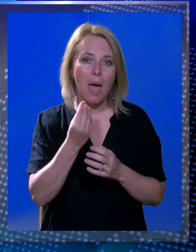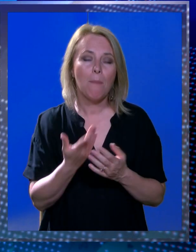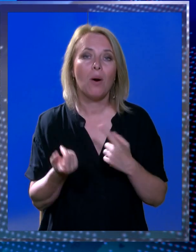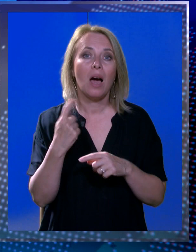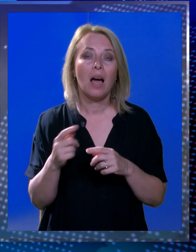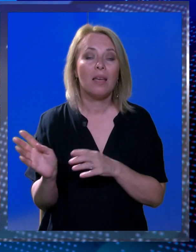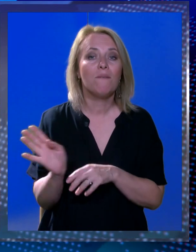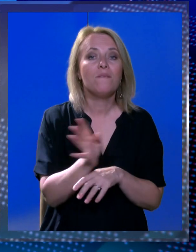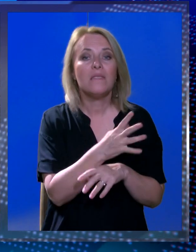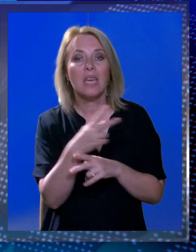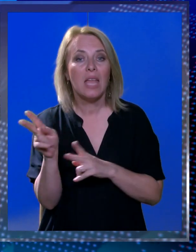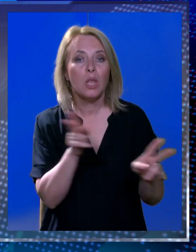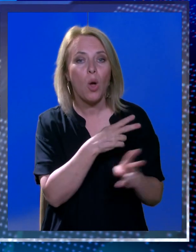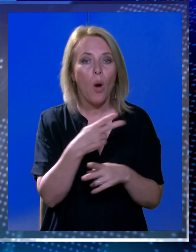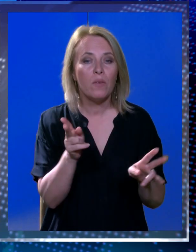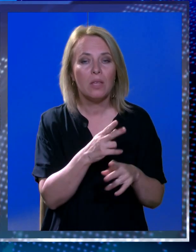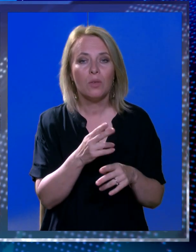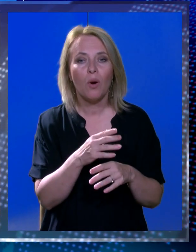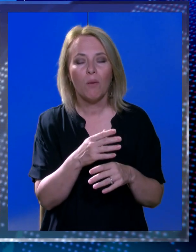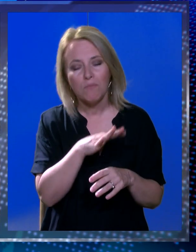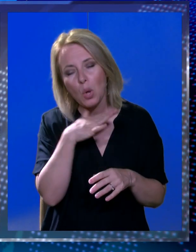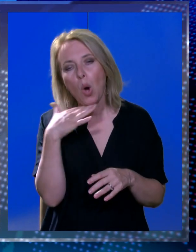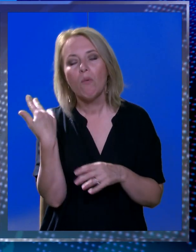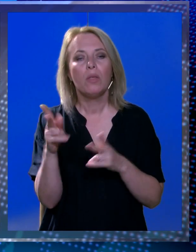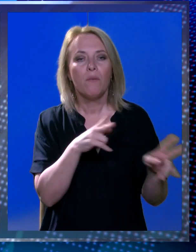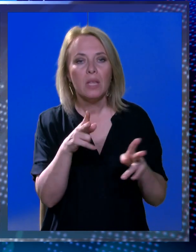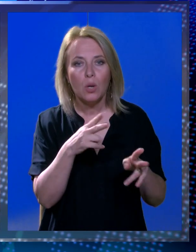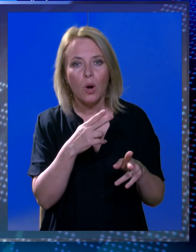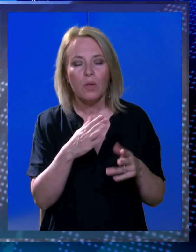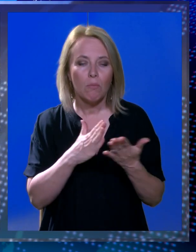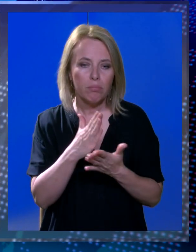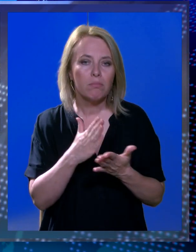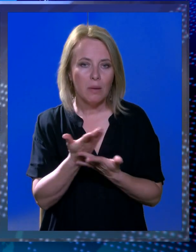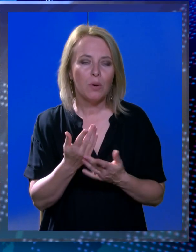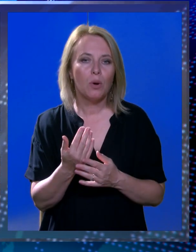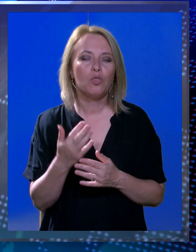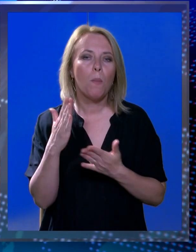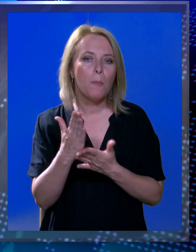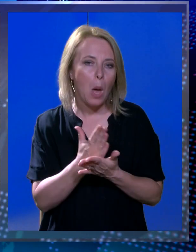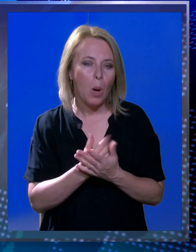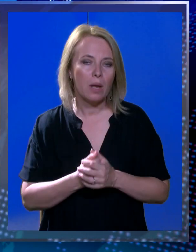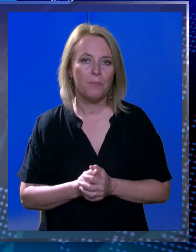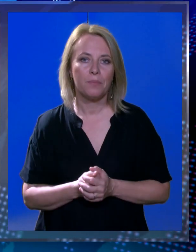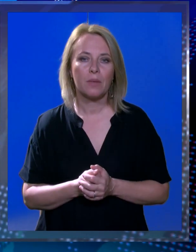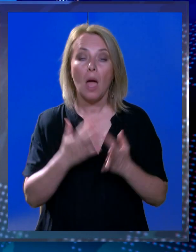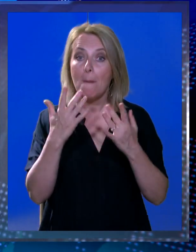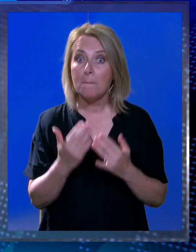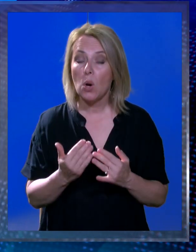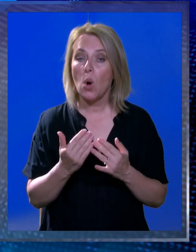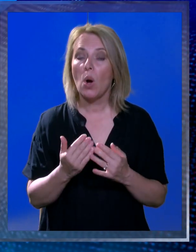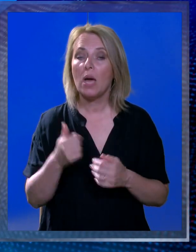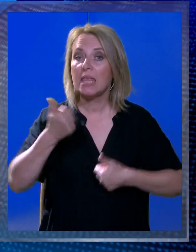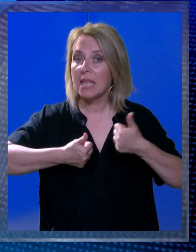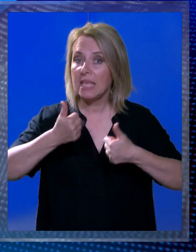biti lijepo ali vjetrovito makar dovoljno vjetrovito za odraditi program. Brojna